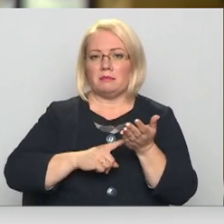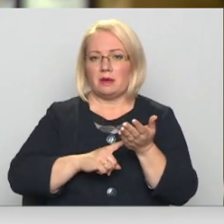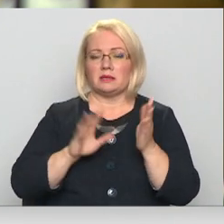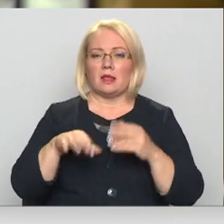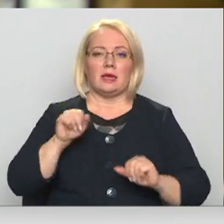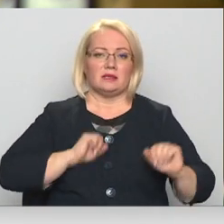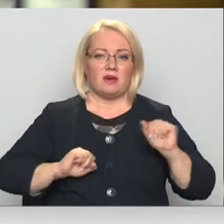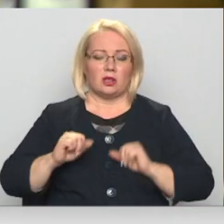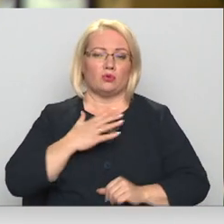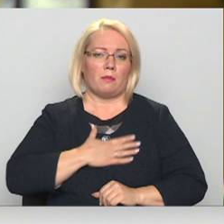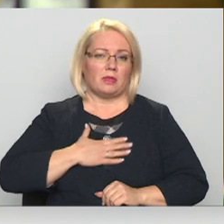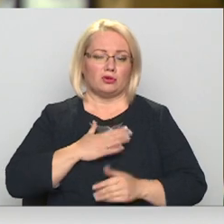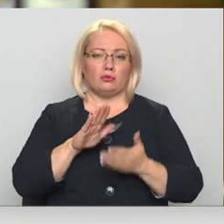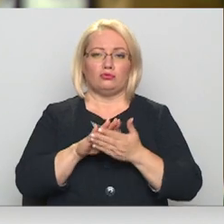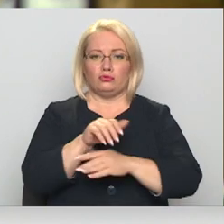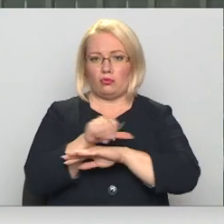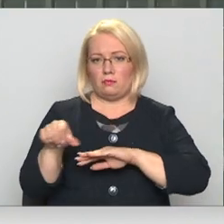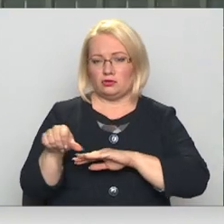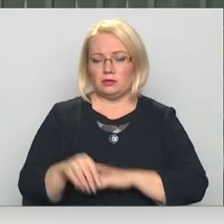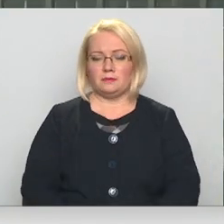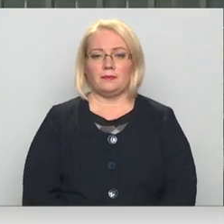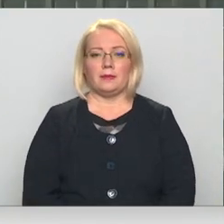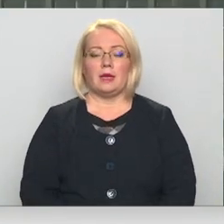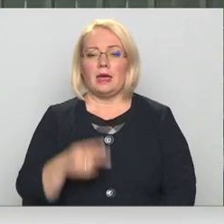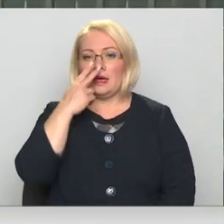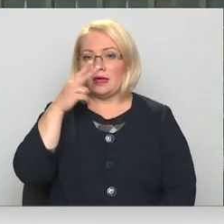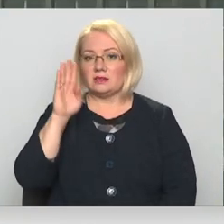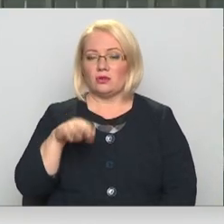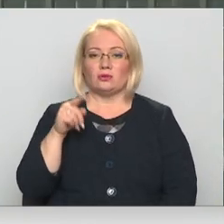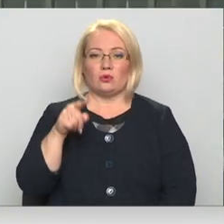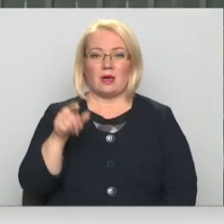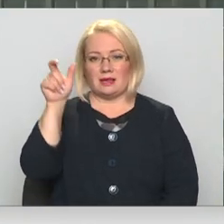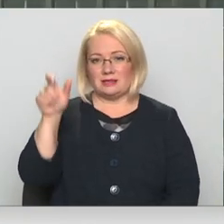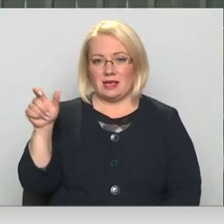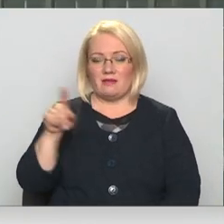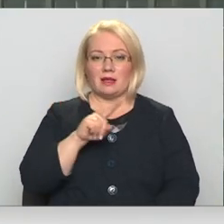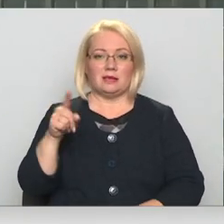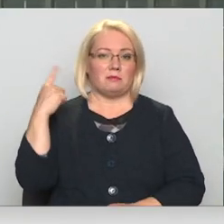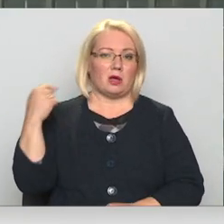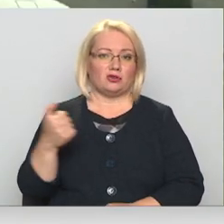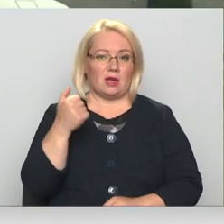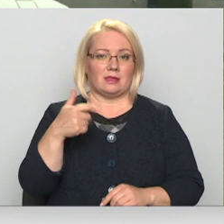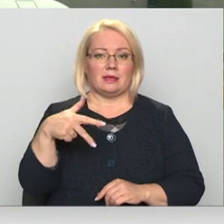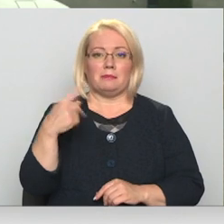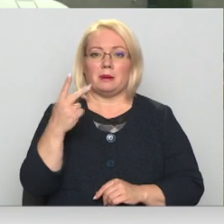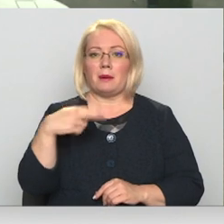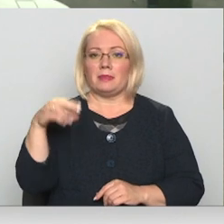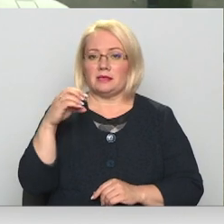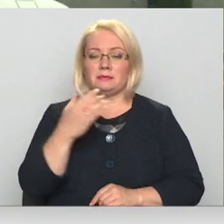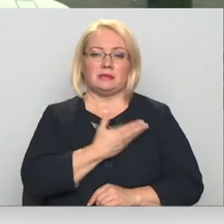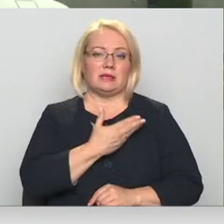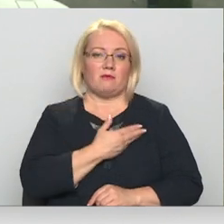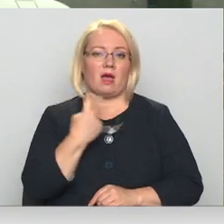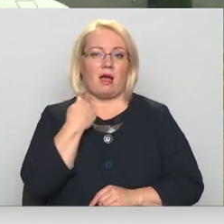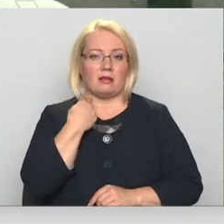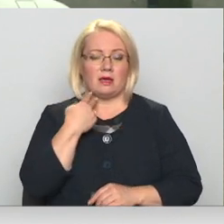izvairītos no nepatikšanām uz robežas. Neskatoties uz to, personām, kas līdz pērnā gada 31. decembrim dzīvojušas